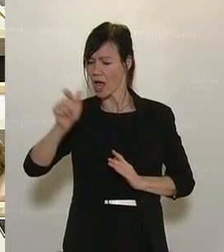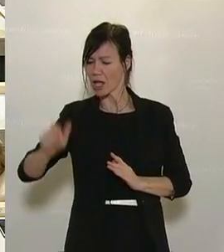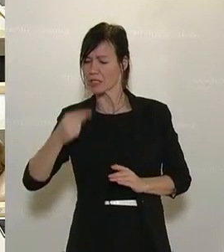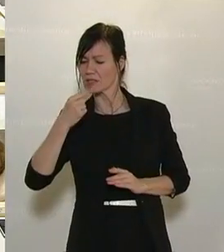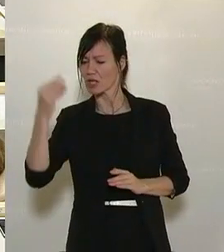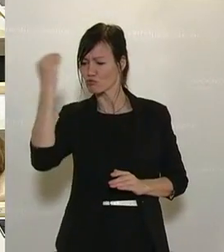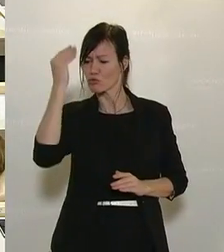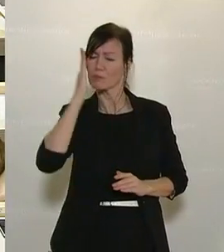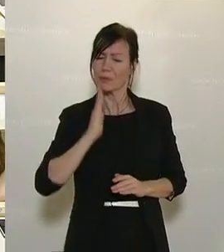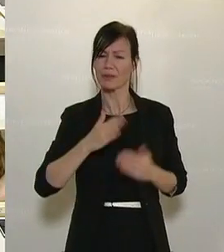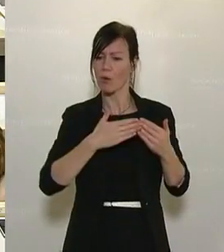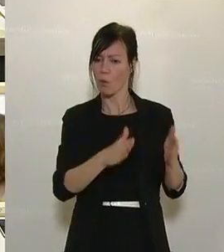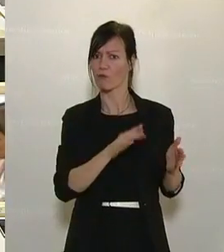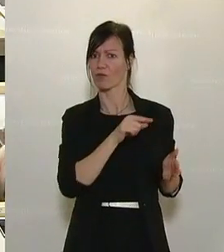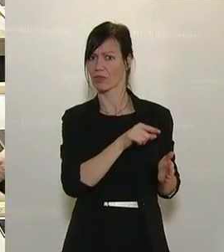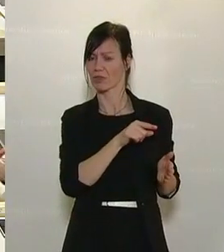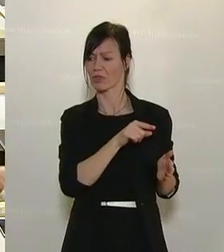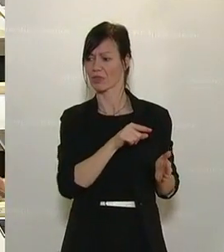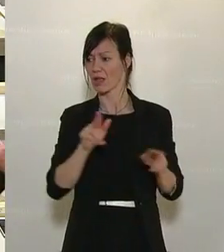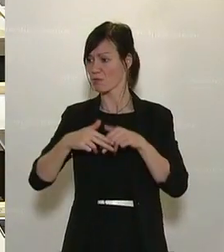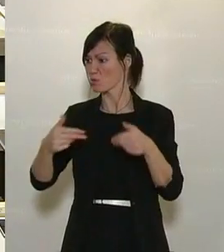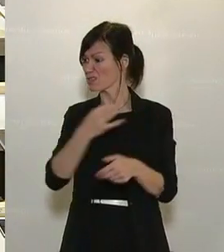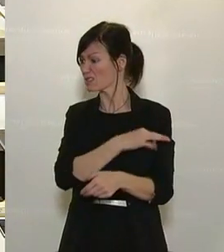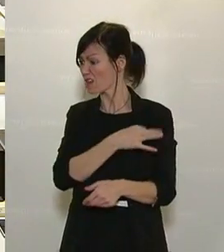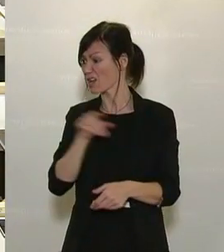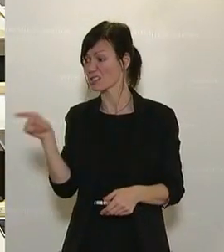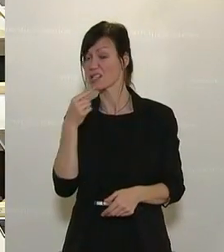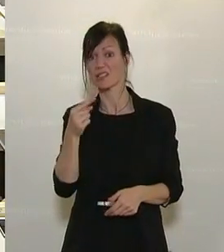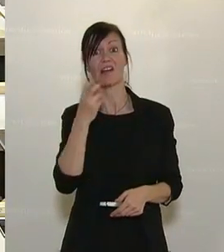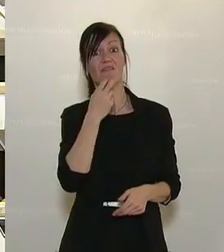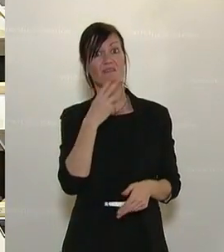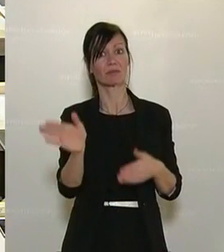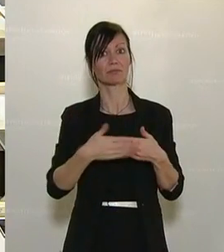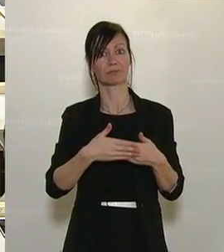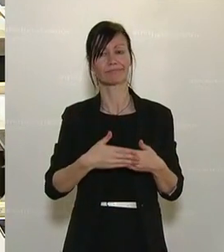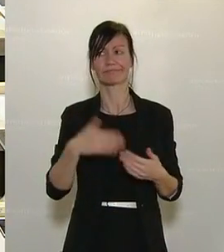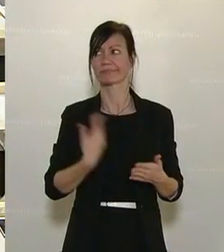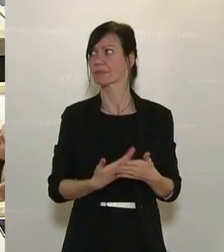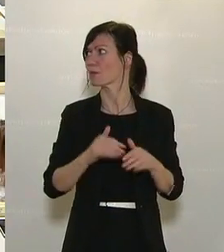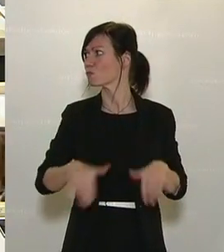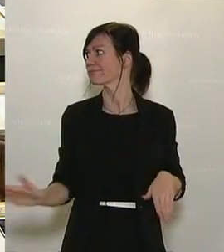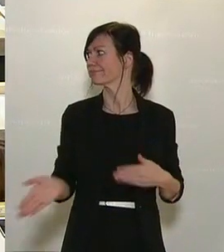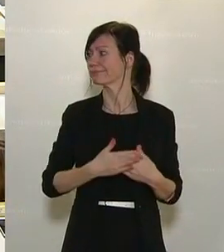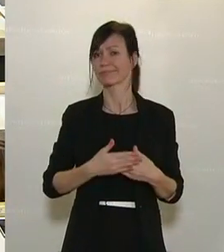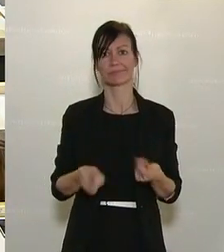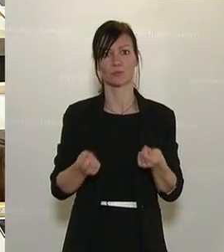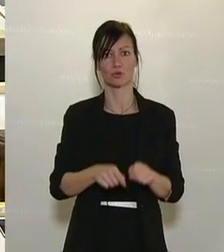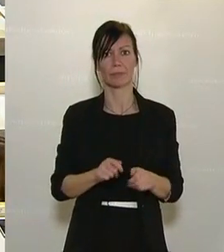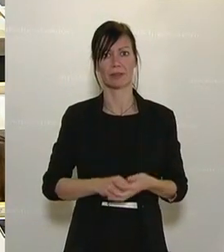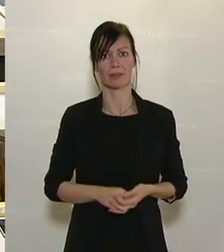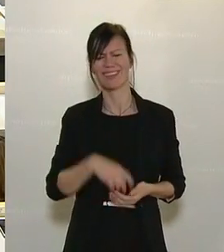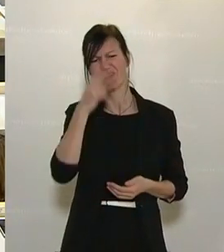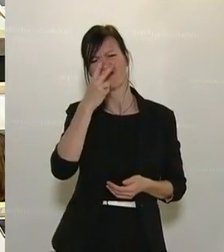haben, die Schulen sollen offen bleiben. Sie, Herr Bundeskanzler, haben gesagt, Sie wollen die Schulen geschlossen haben. Das heißt, die Schulen wurden geschlossen. Ich